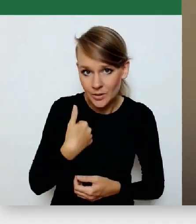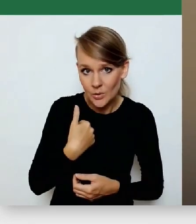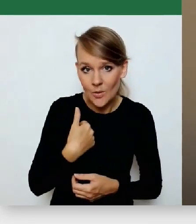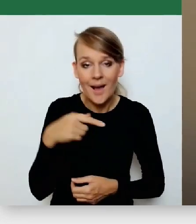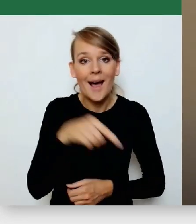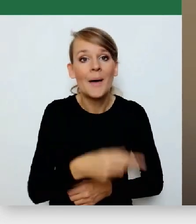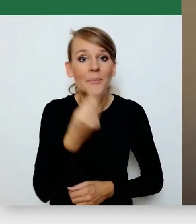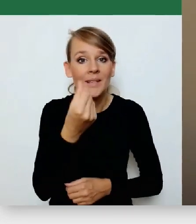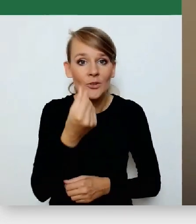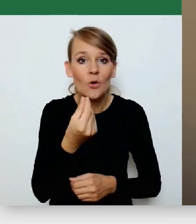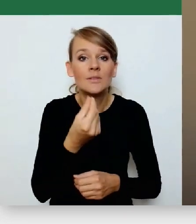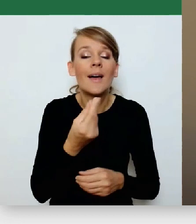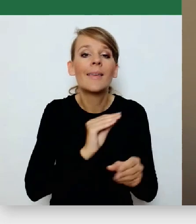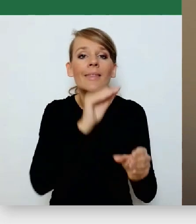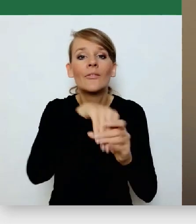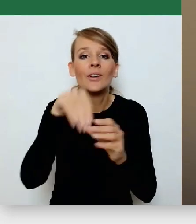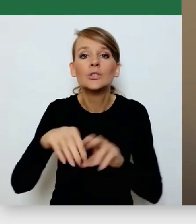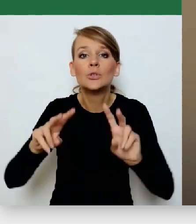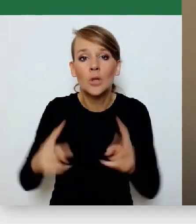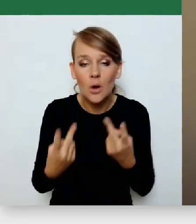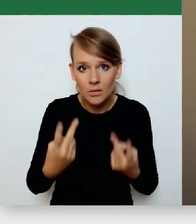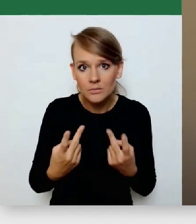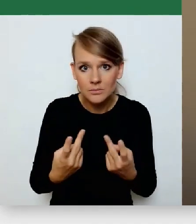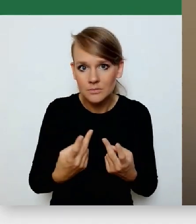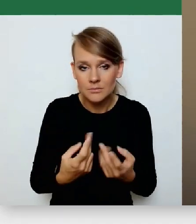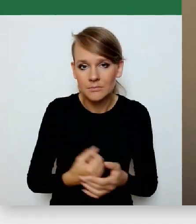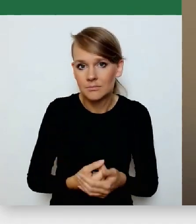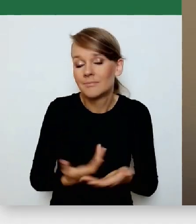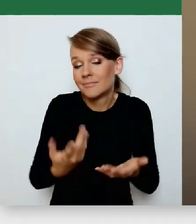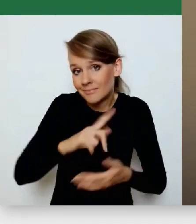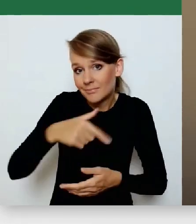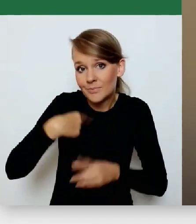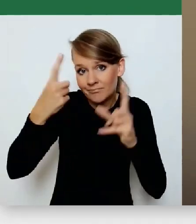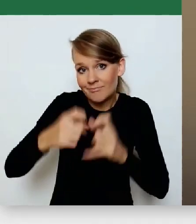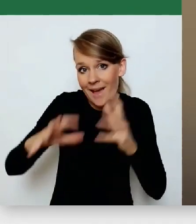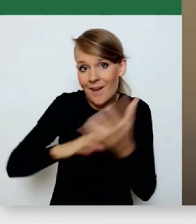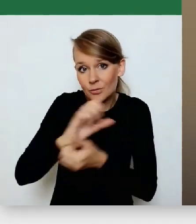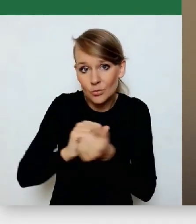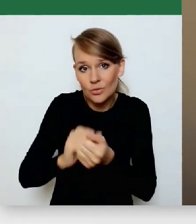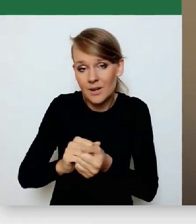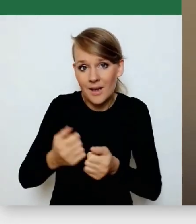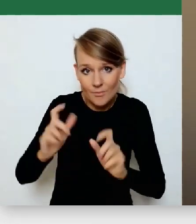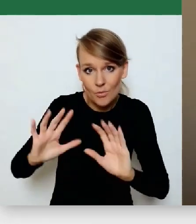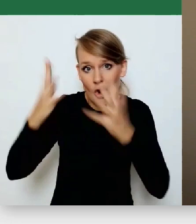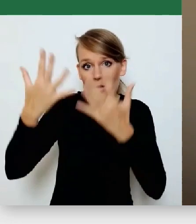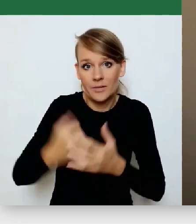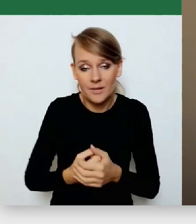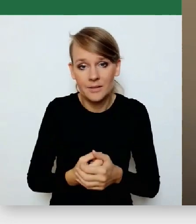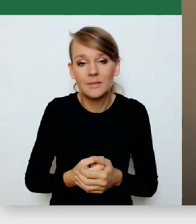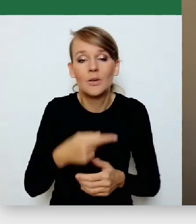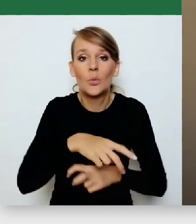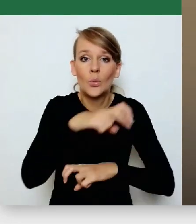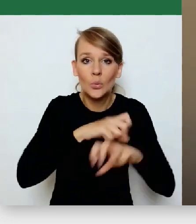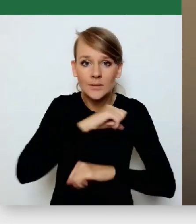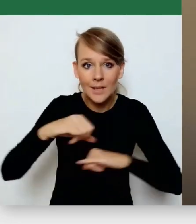lokalnie wzięły się znikąd, tylko z tym żeśmy zaczęli się awanturować i protestować jako samorządy, czy w ruchu naszym samorządowym, czy w